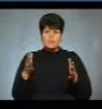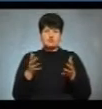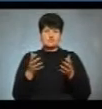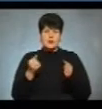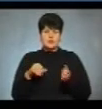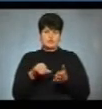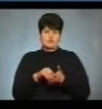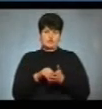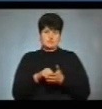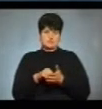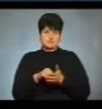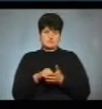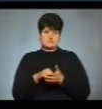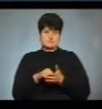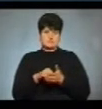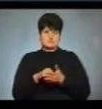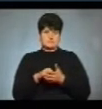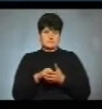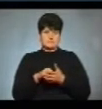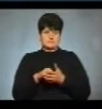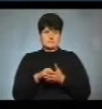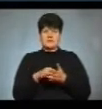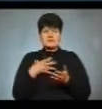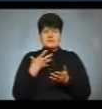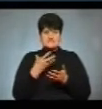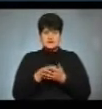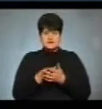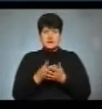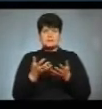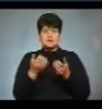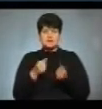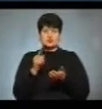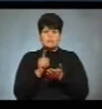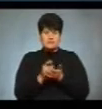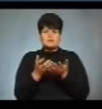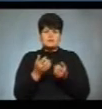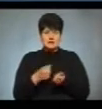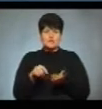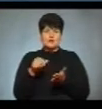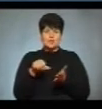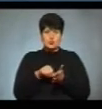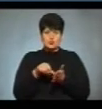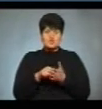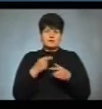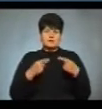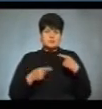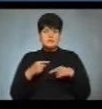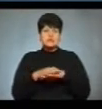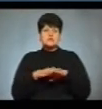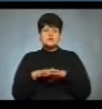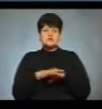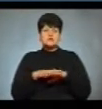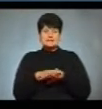участь. Не їх власний розсліг, а беруть зобов'язаних взяти участь. В дебатах на Суспільному